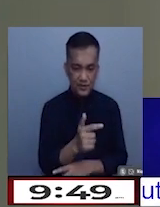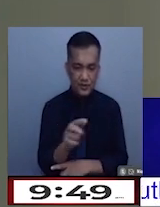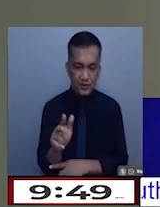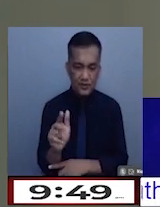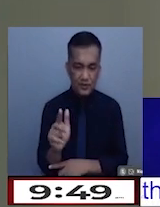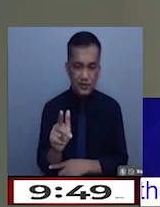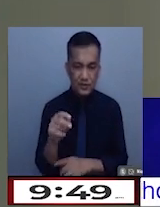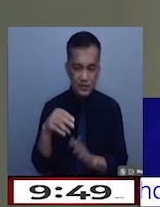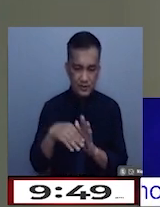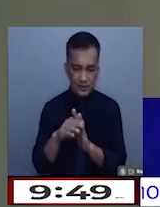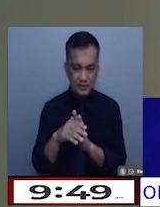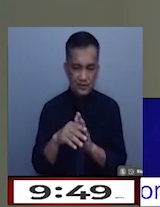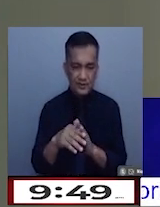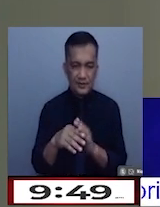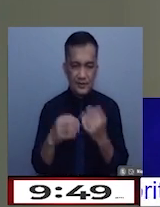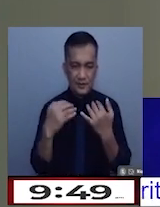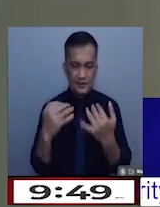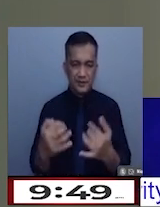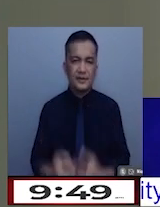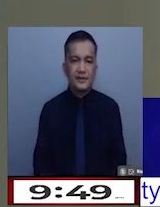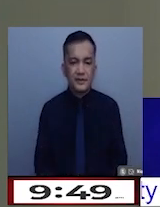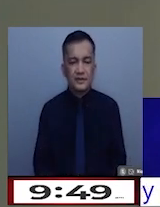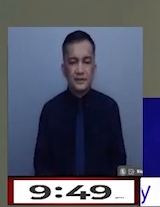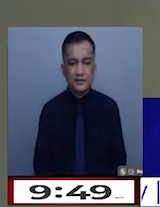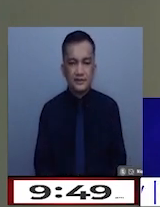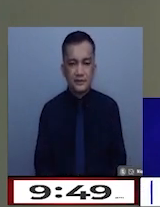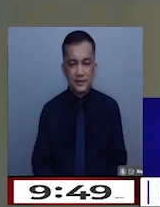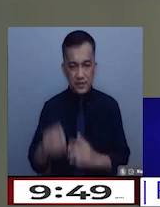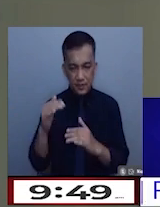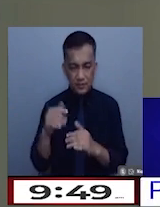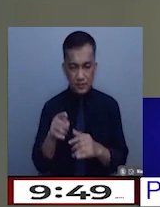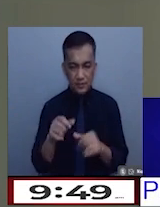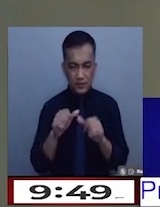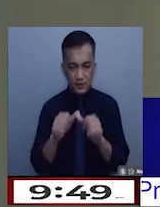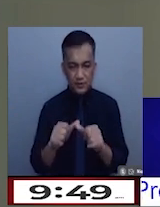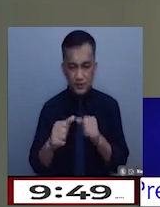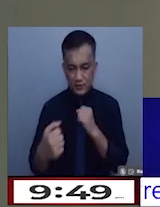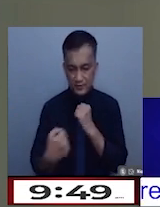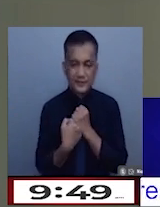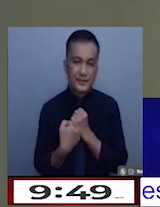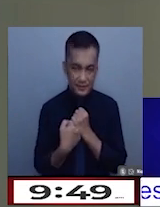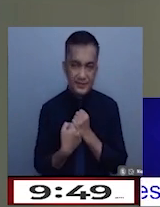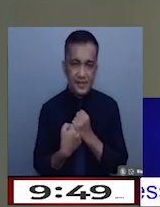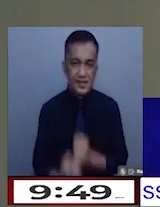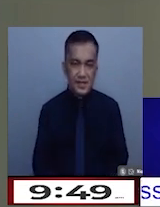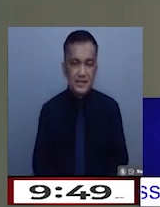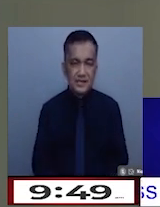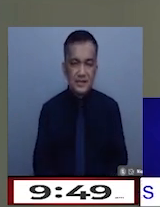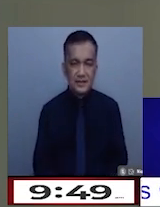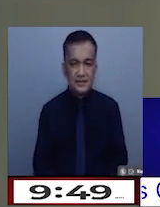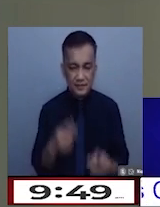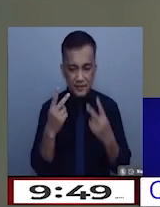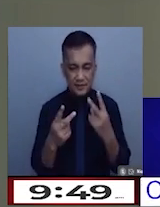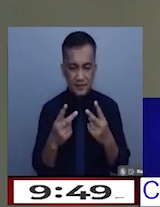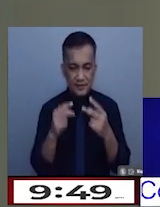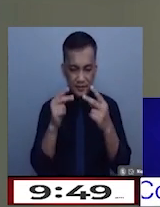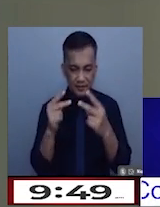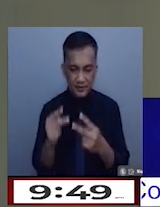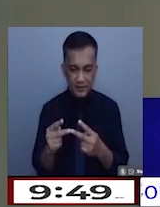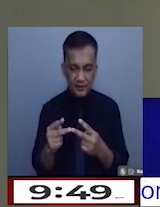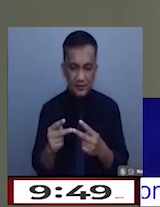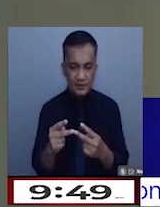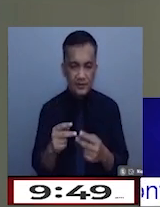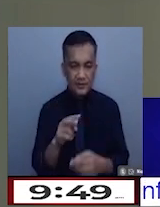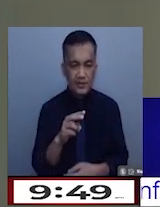Inflation Press Conference. Sana ipatuloy ninyo po kaming suportahan. You may visit our webpage at